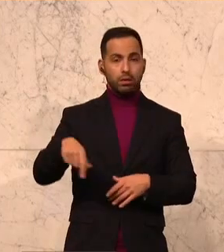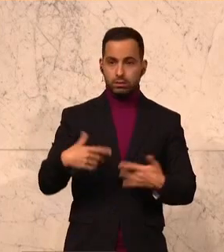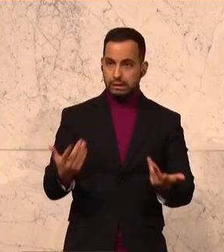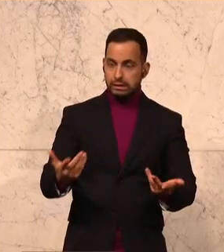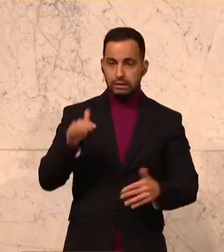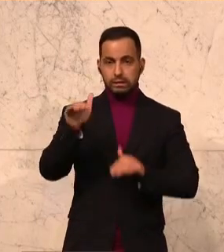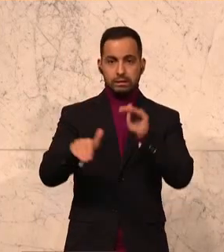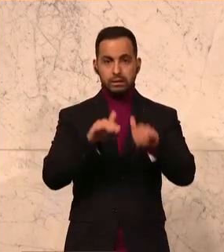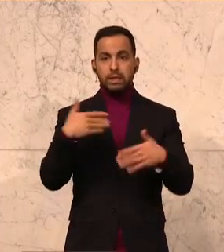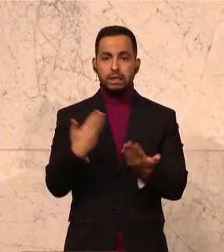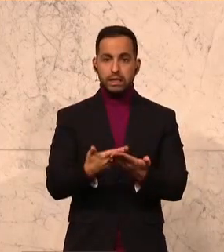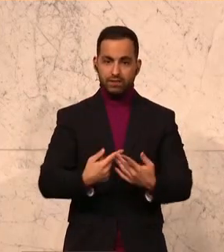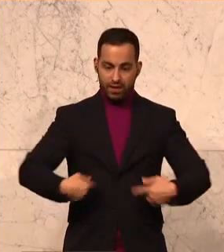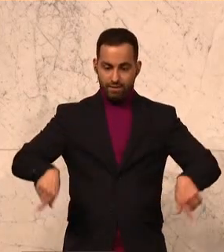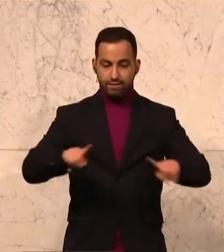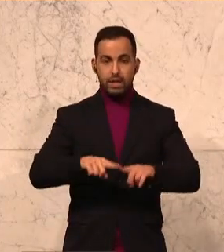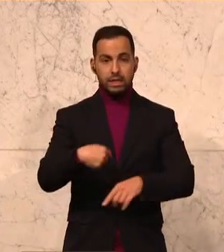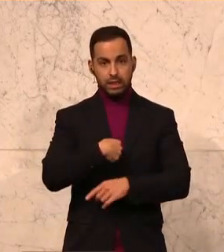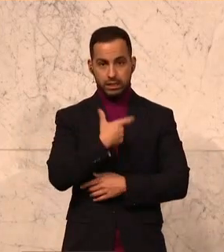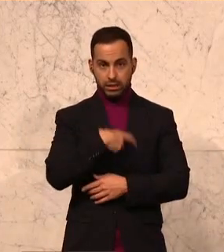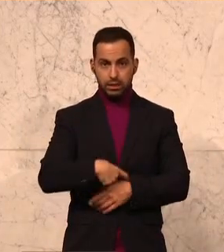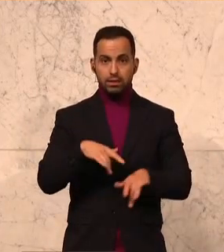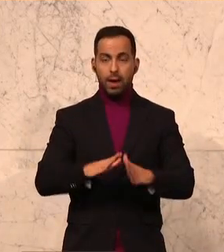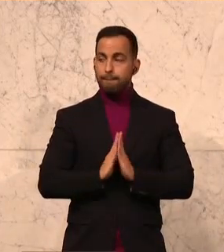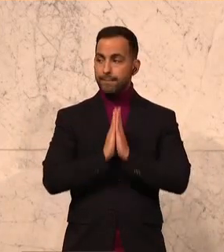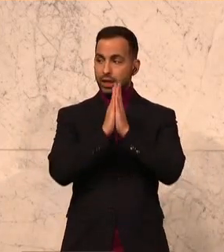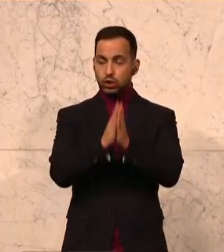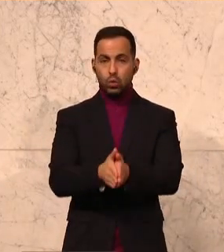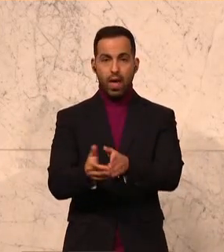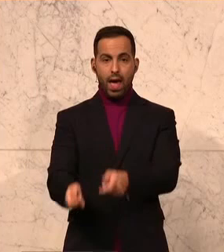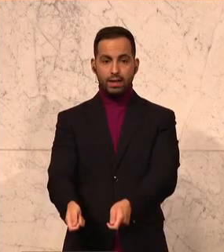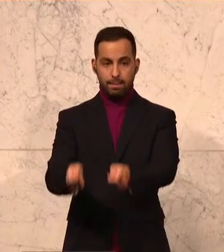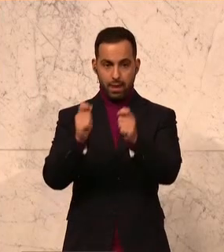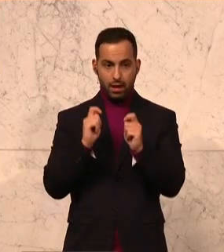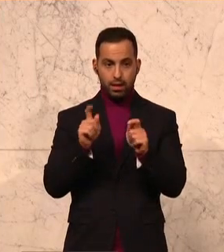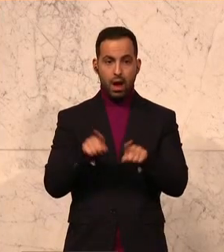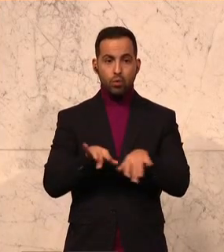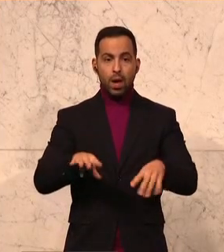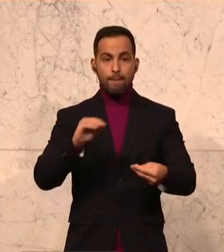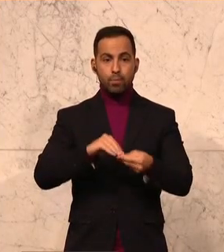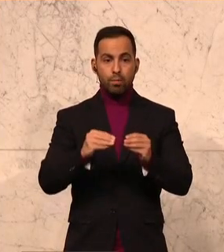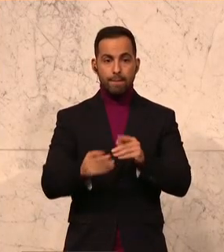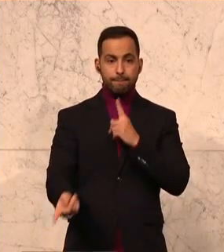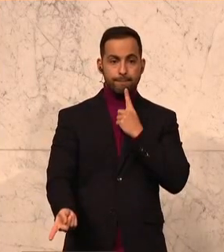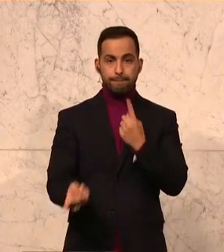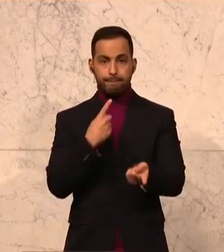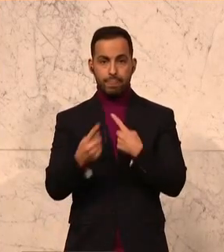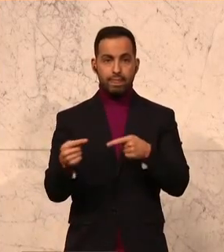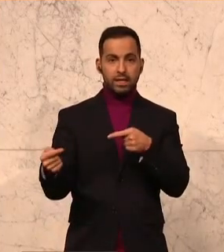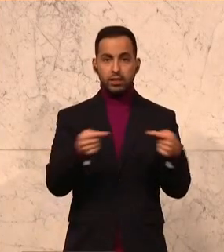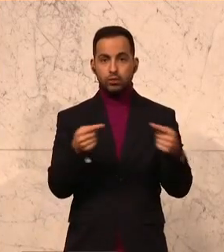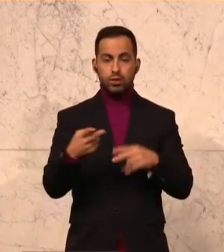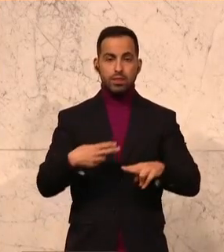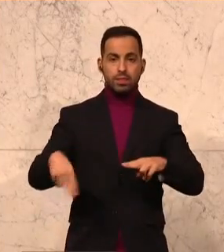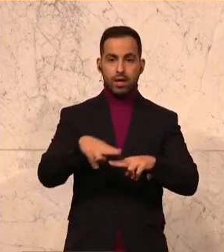Deswegen habe ich die Petition eingebracht, um das Problem hier zu diskutieren, um das Problem in den